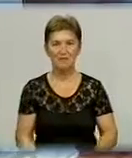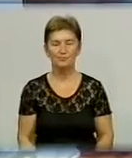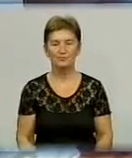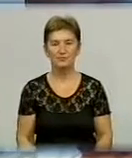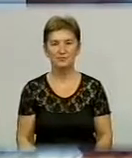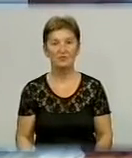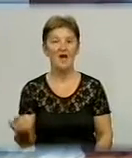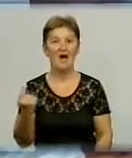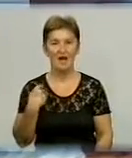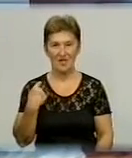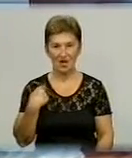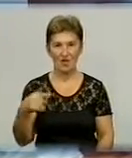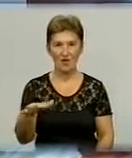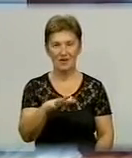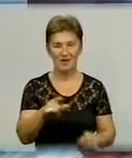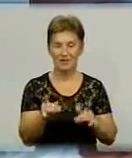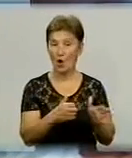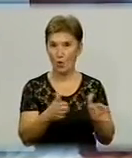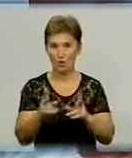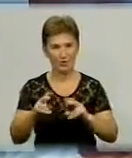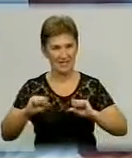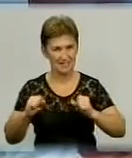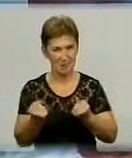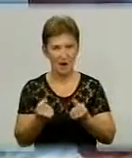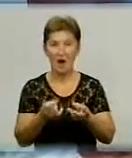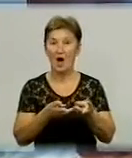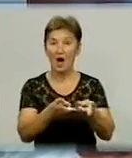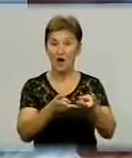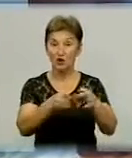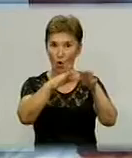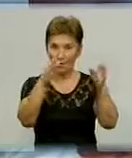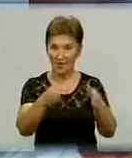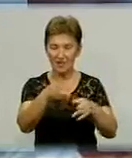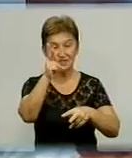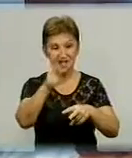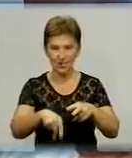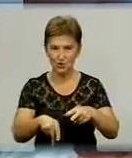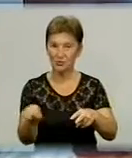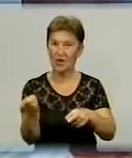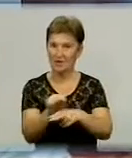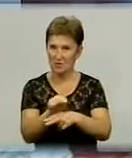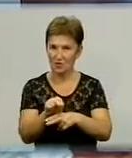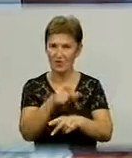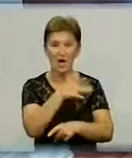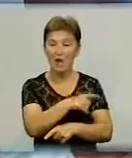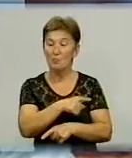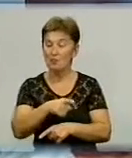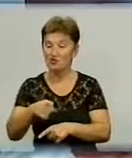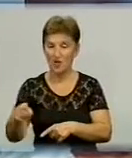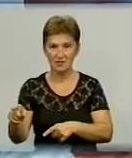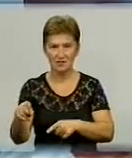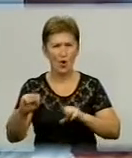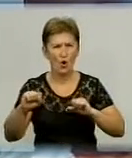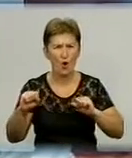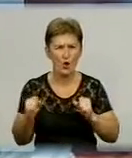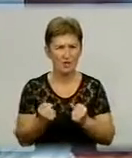Кіровоград готується до зими. Нині міські котельні закінчують ремонтувати. А щоб під час холодів не втрачати тепло,